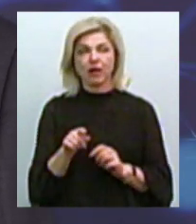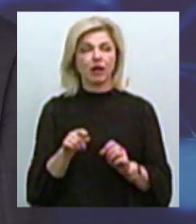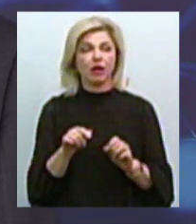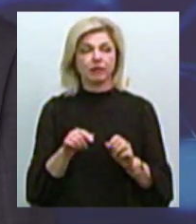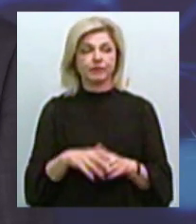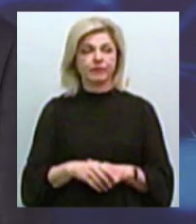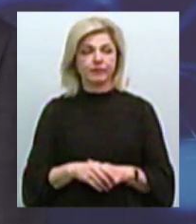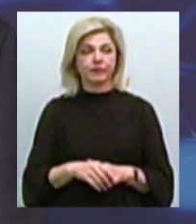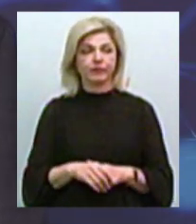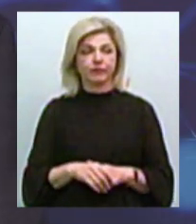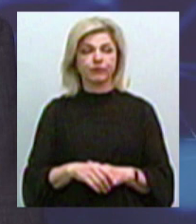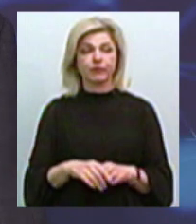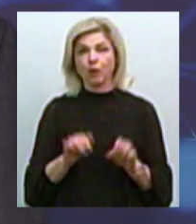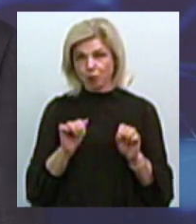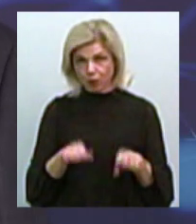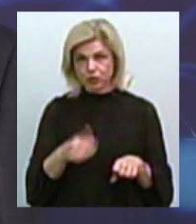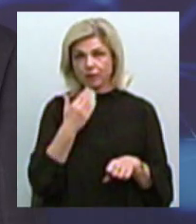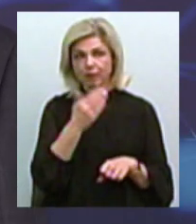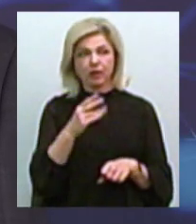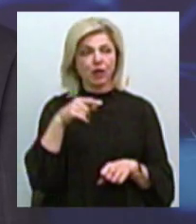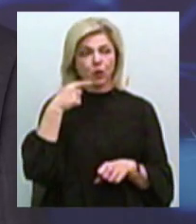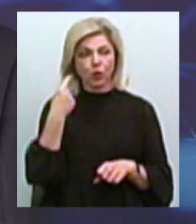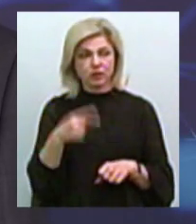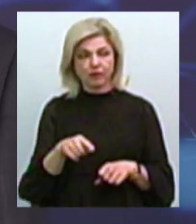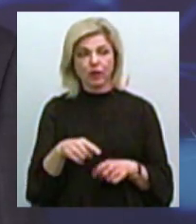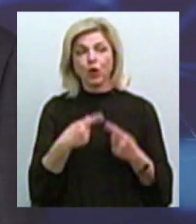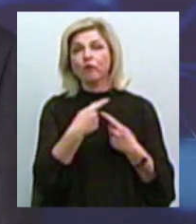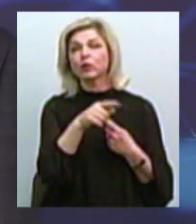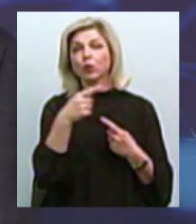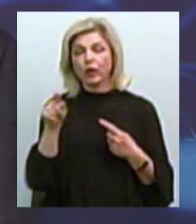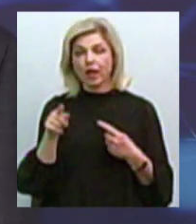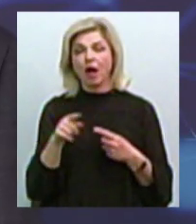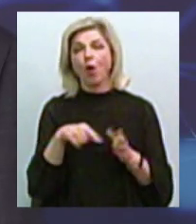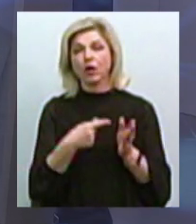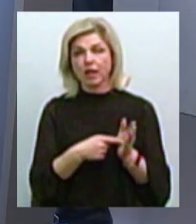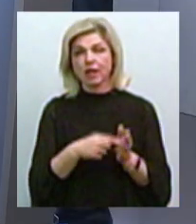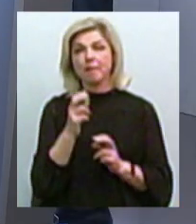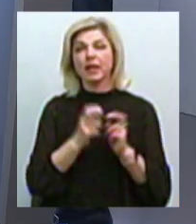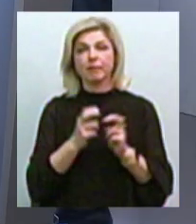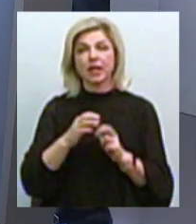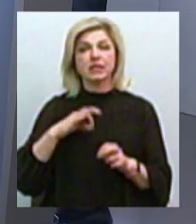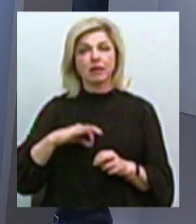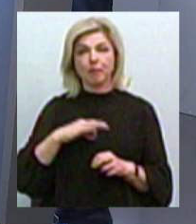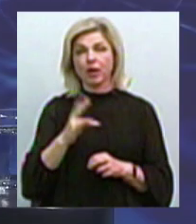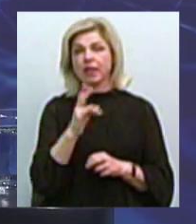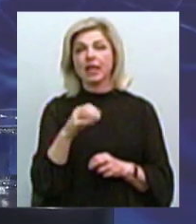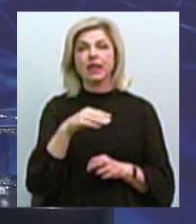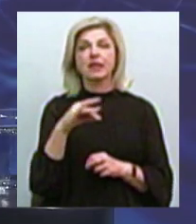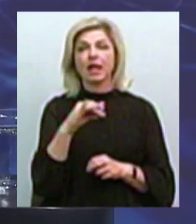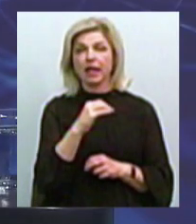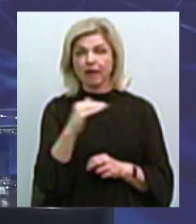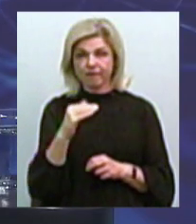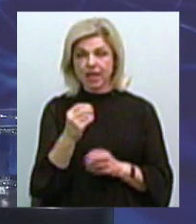по-россійському? Будь ласка, як вам зручніше? В інших містах підприємства не тарифну ставку, як